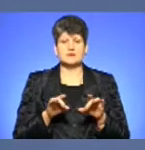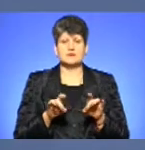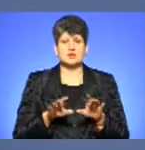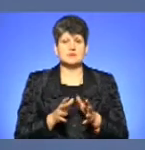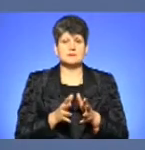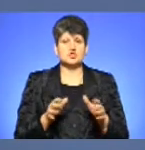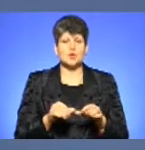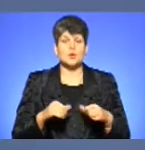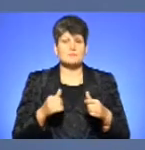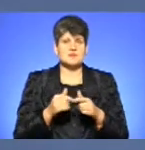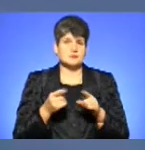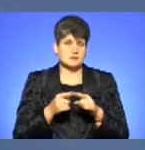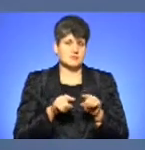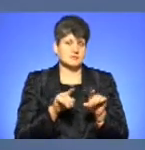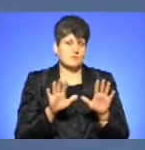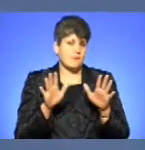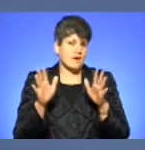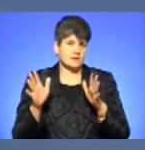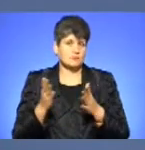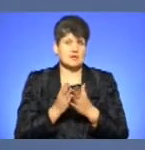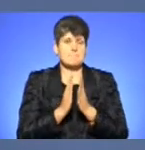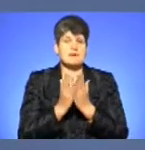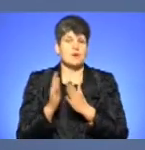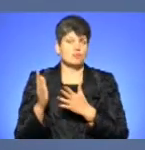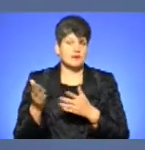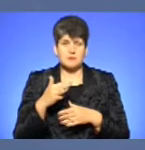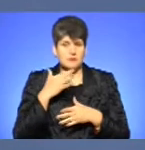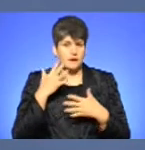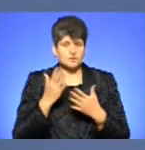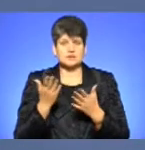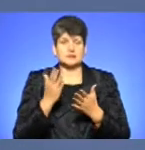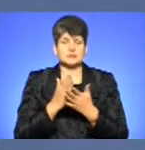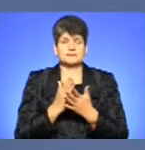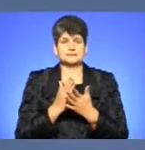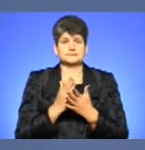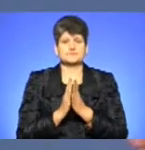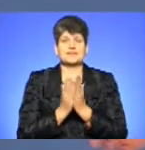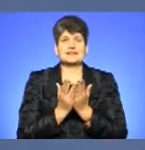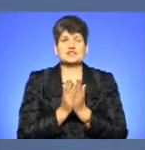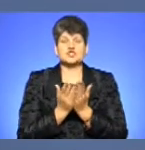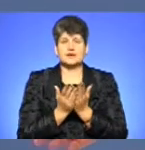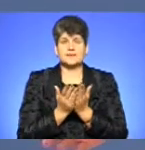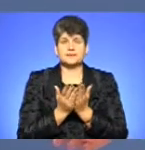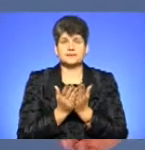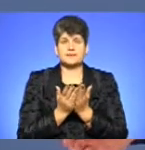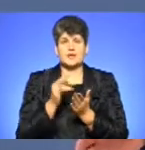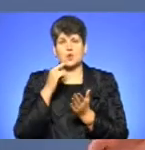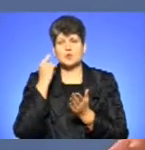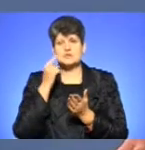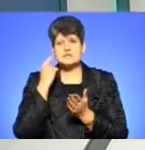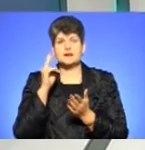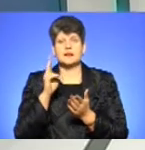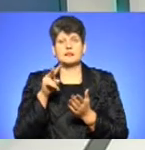більше комісія такі моменти, тому що є багато бібліотек, наприклад, в яких знаходяться книжки так званих російських